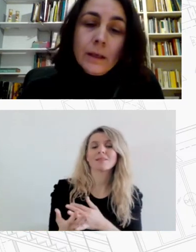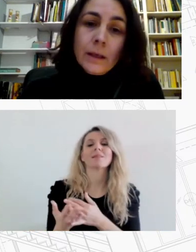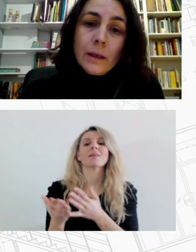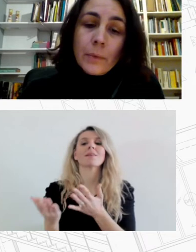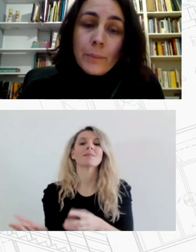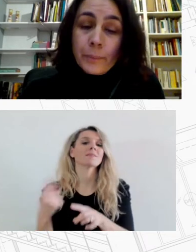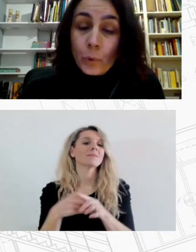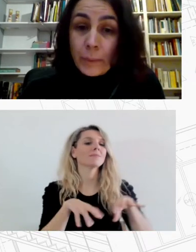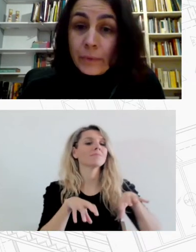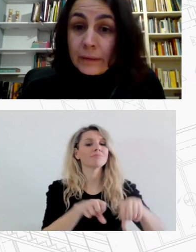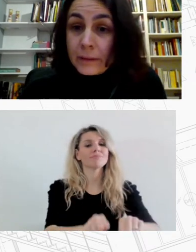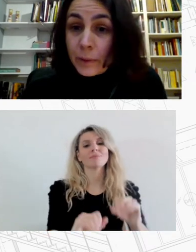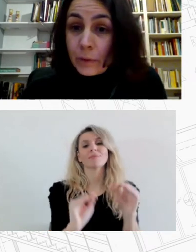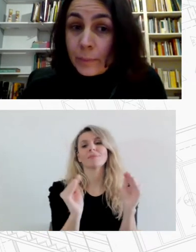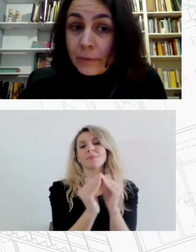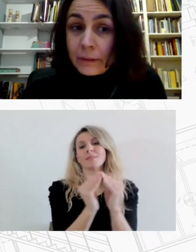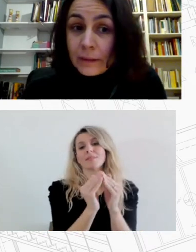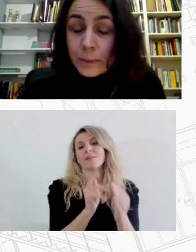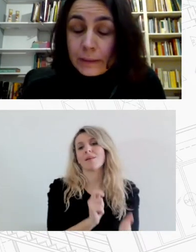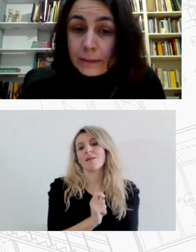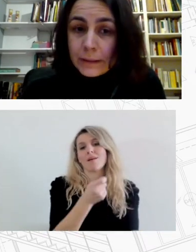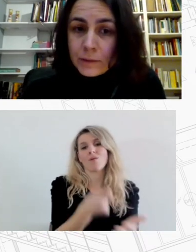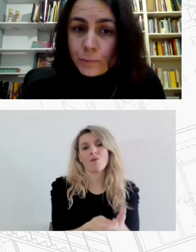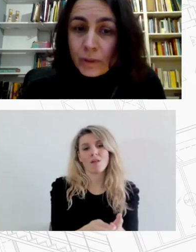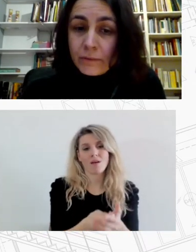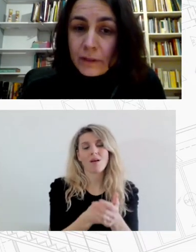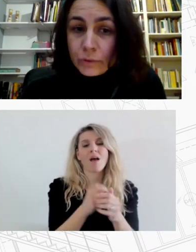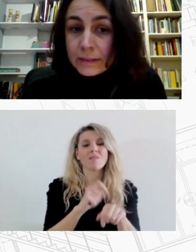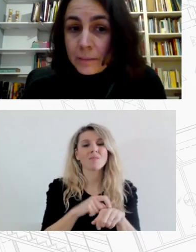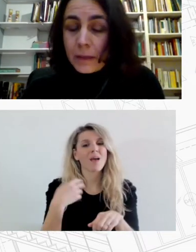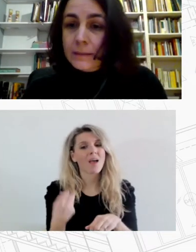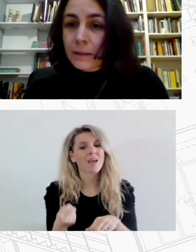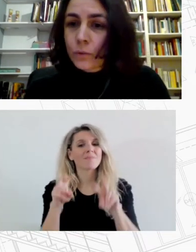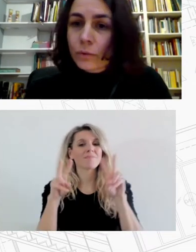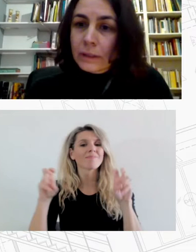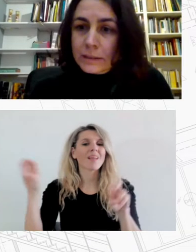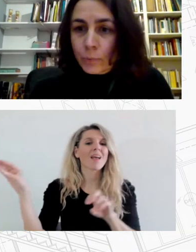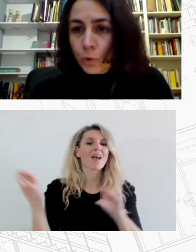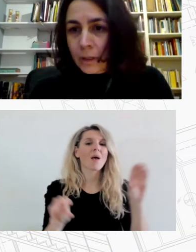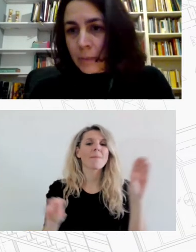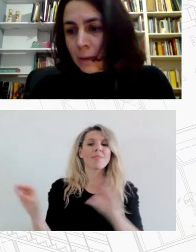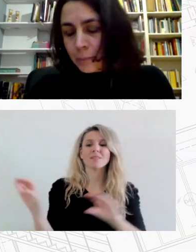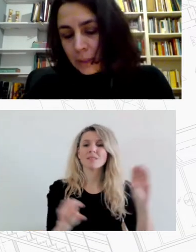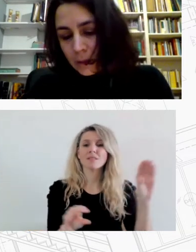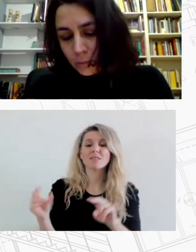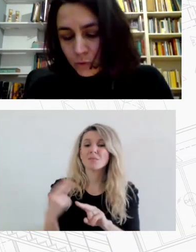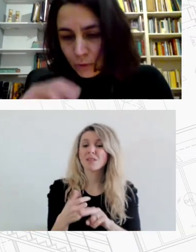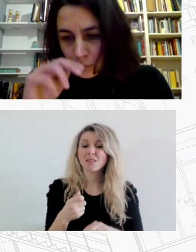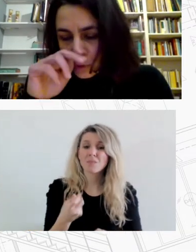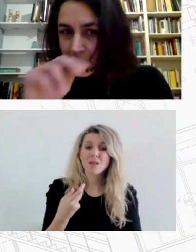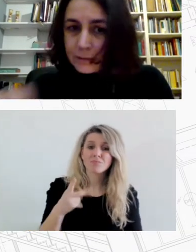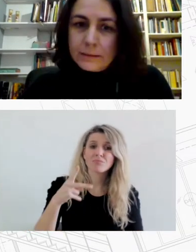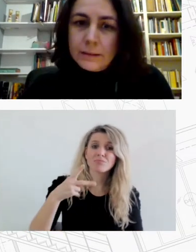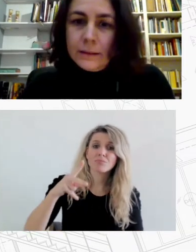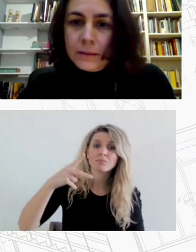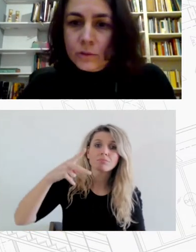με πολύ επιθετικές πλέον επενδυτικές πρακτικές που ανεβάζουν τις τιμές και έχουν οδηγήσει μπορούμε να μιλάμε πια νομίζω γι'